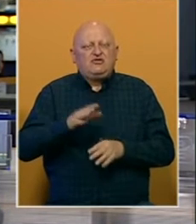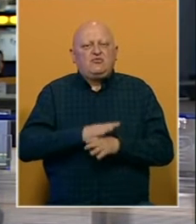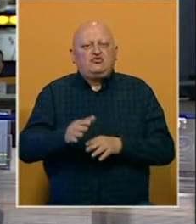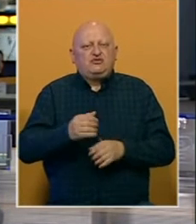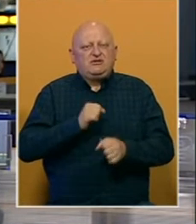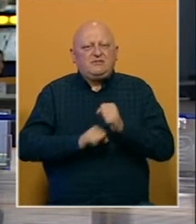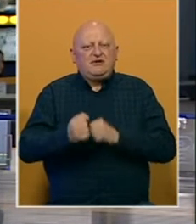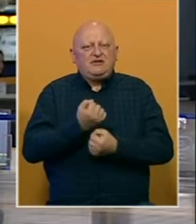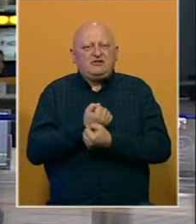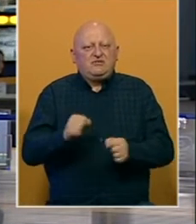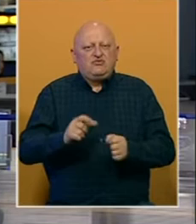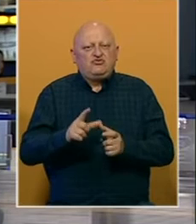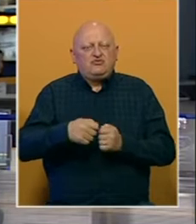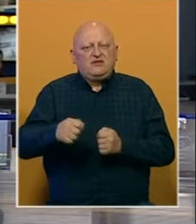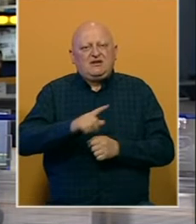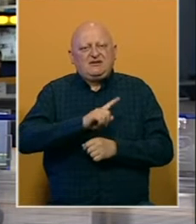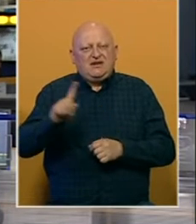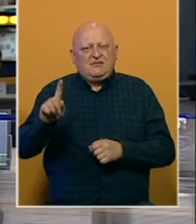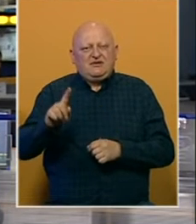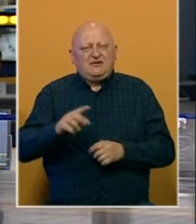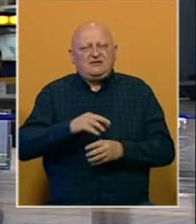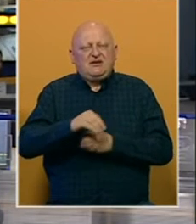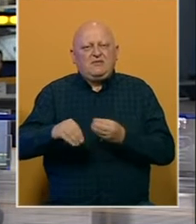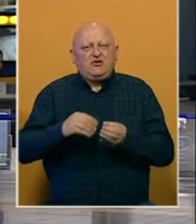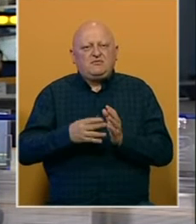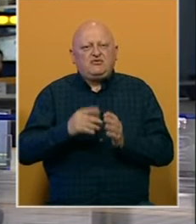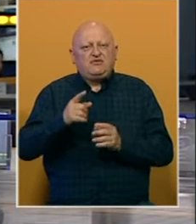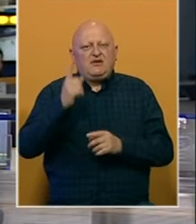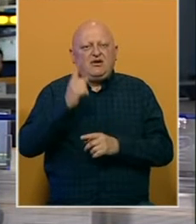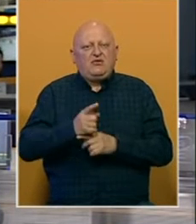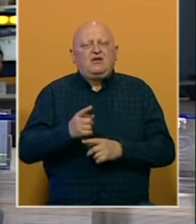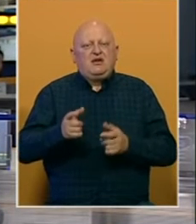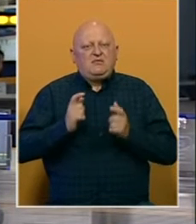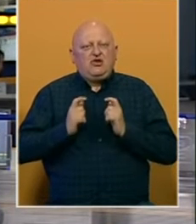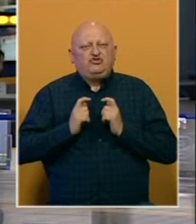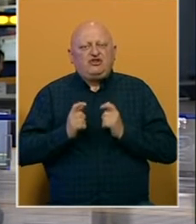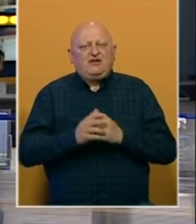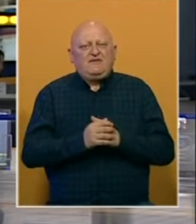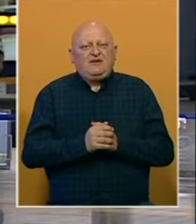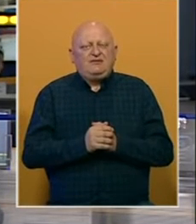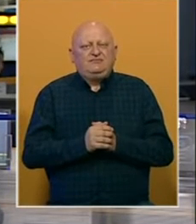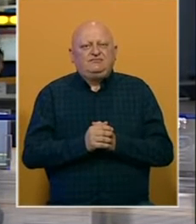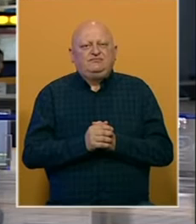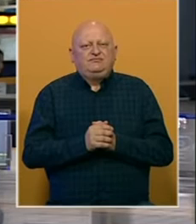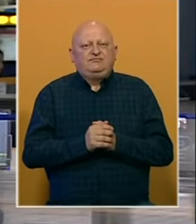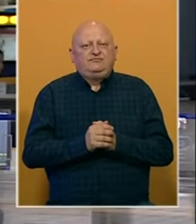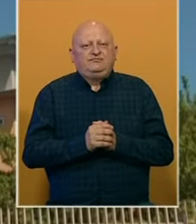pušteni da se brane sa slobode uz mjere zabrane. Za porodicu Memić ovakva odluka je bila očekivana.